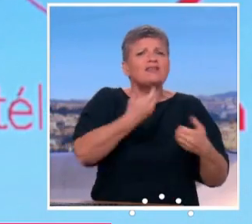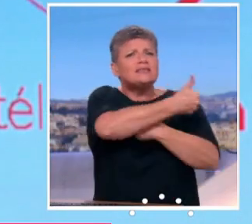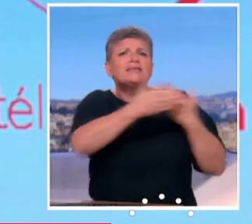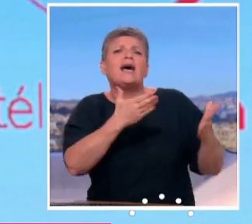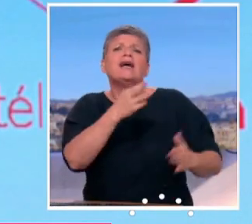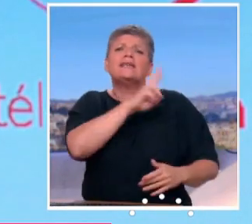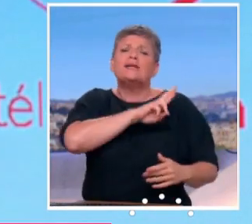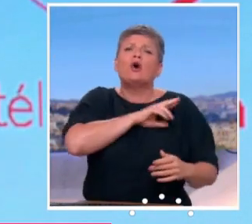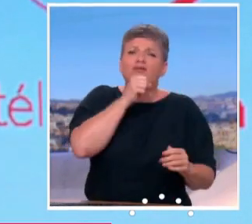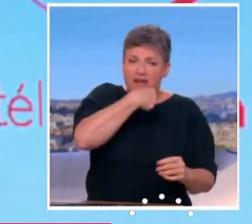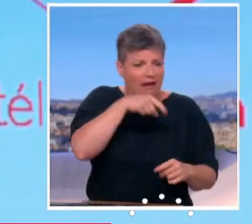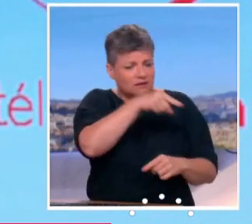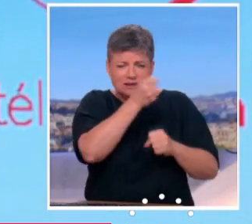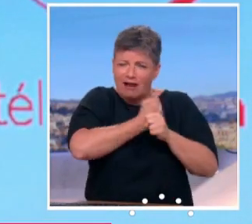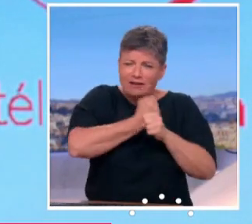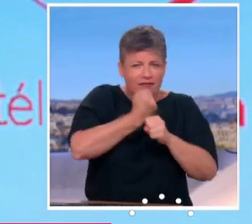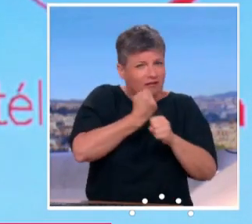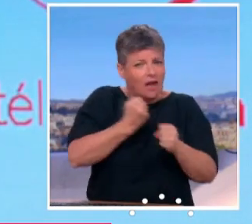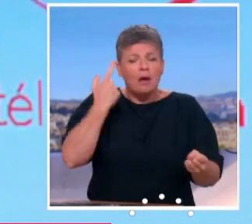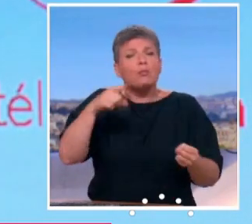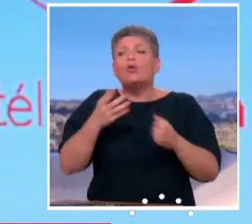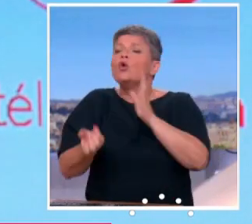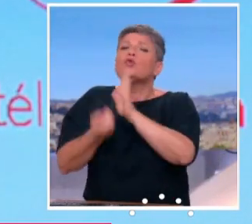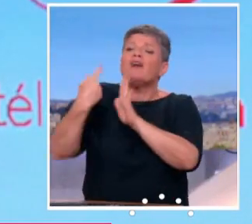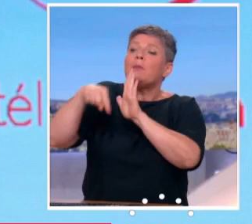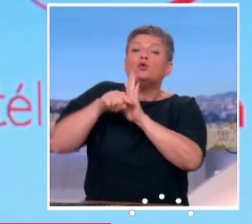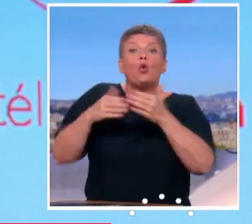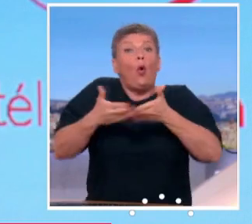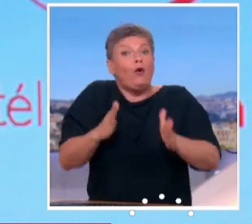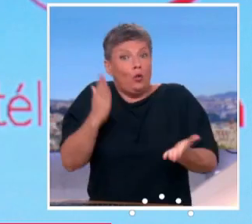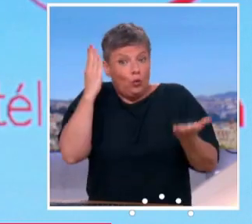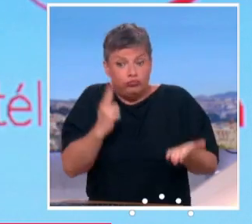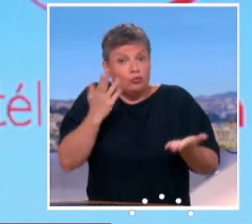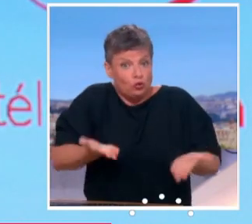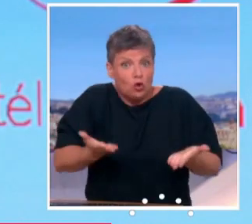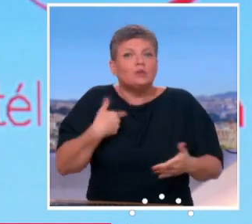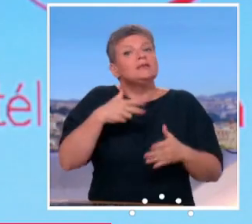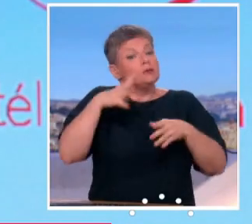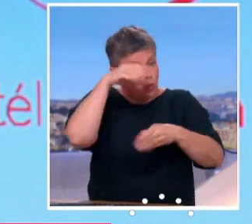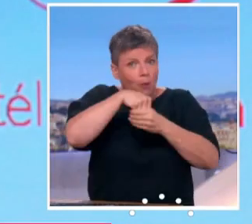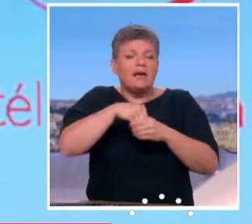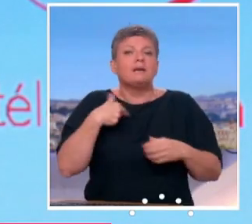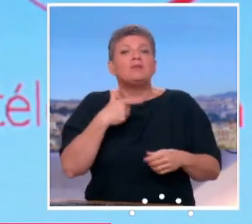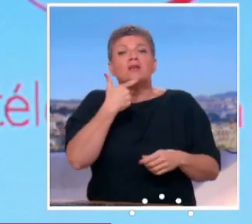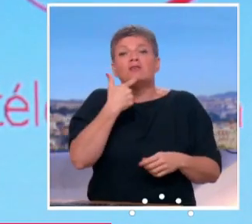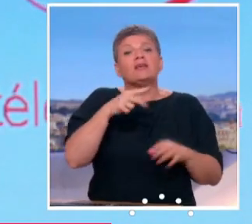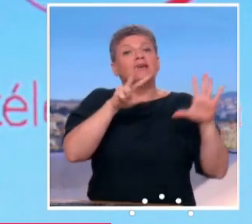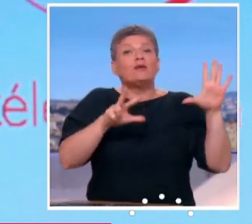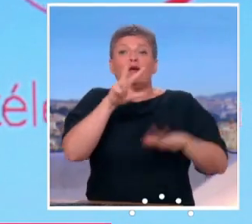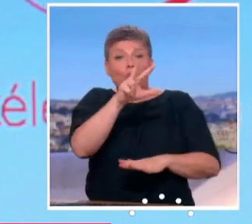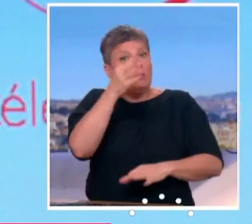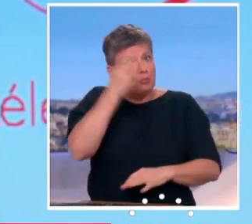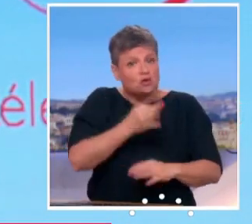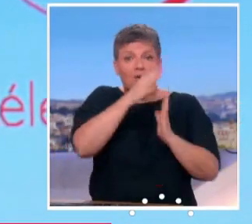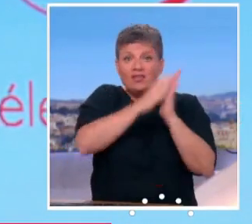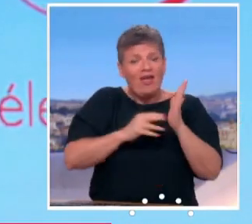ont travaillé pour faire en sorte que toutes les mesures qui entrent en vigueur aujourd'hui fassent l'objet des textes d'application. Et donc nous avons 83% des textes qui